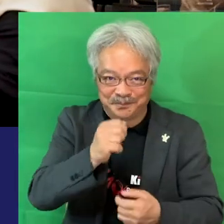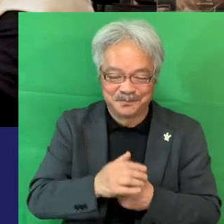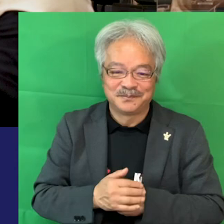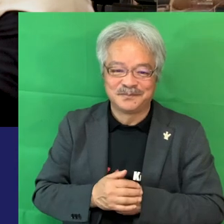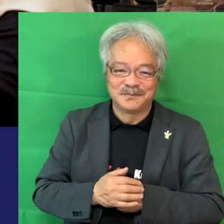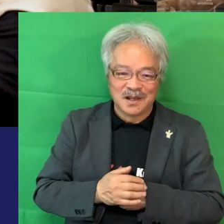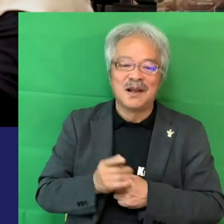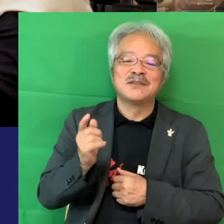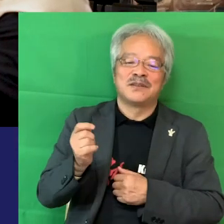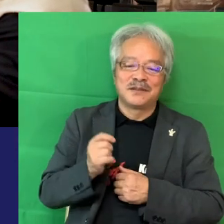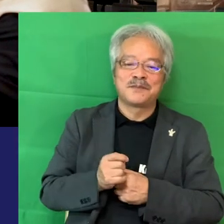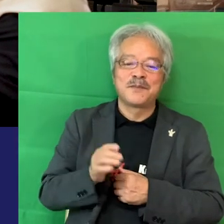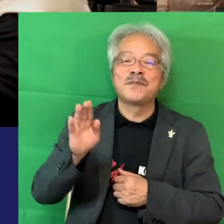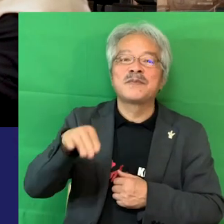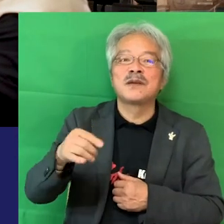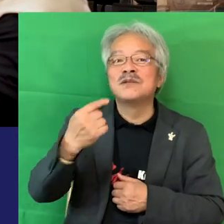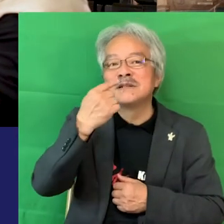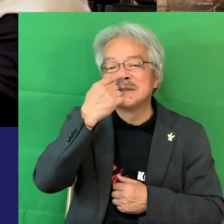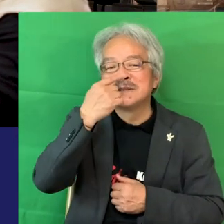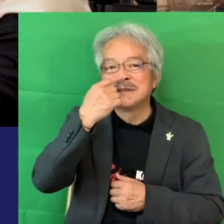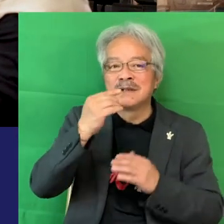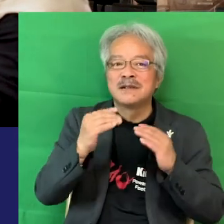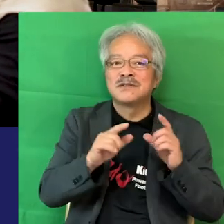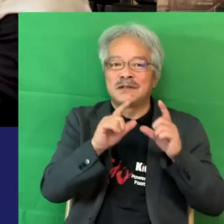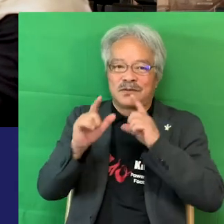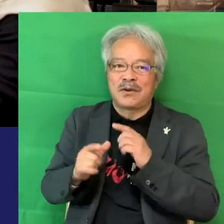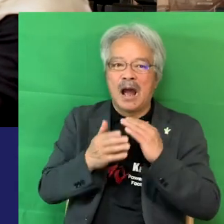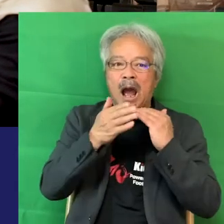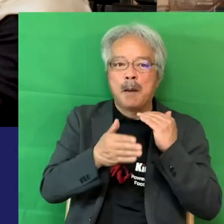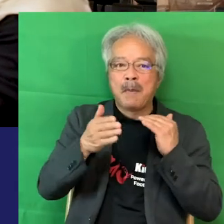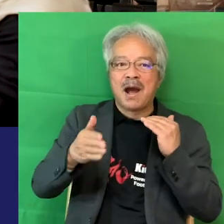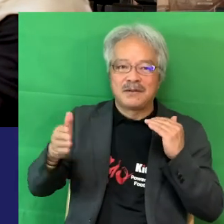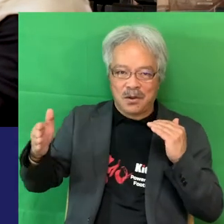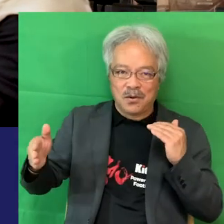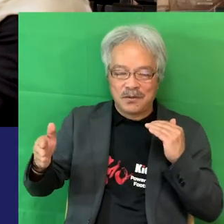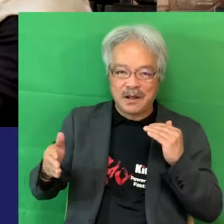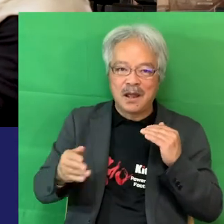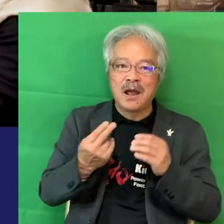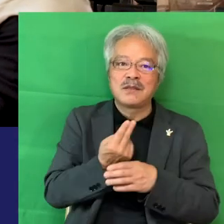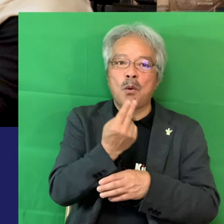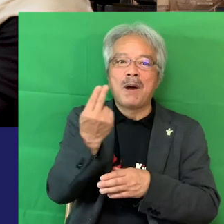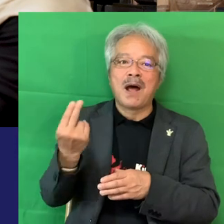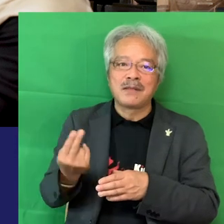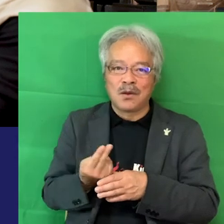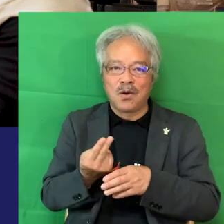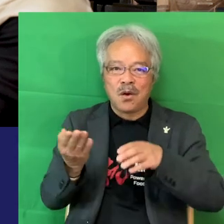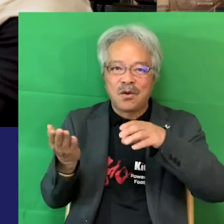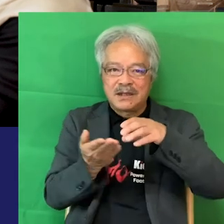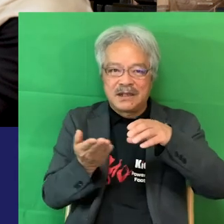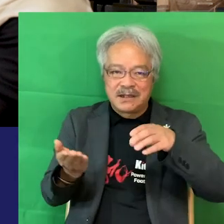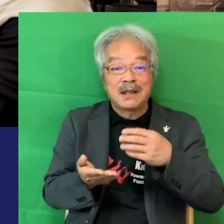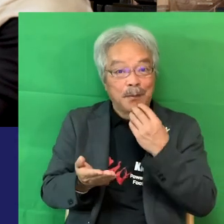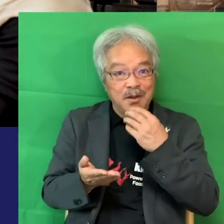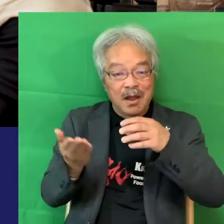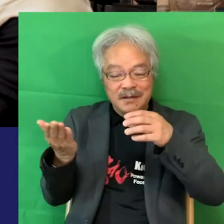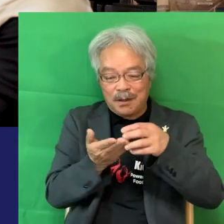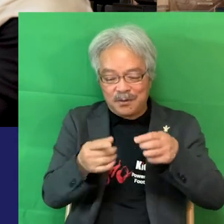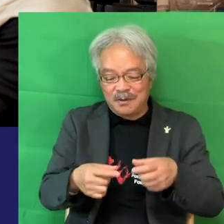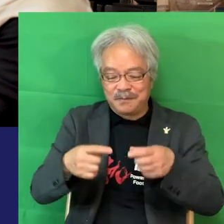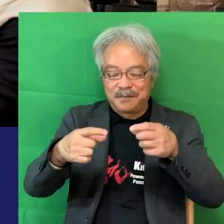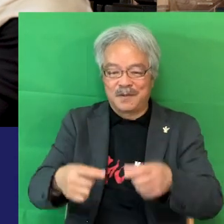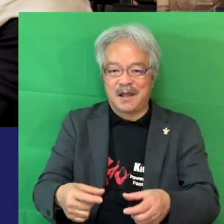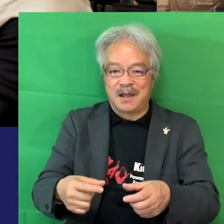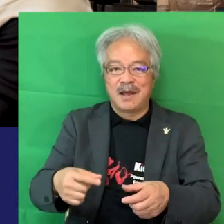エンってさうちはアパートだから植木鉢にトマト切って食べるじゃないうんあのトマトを一切り入れて